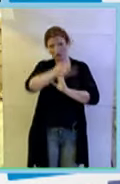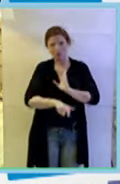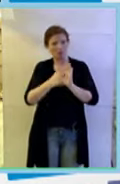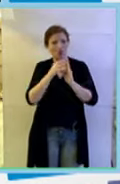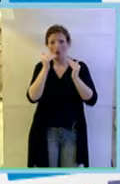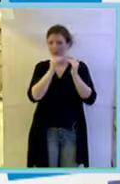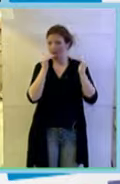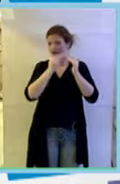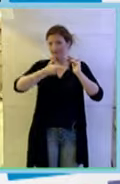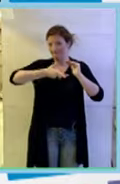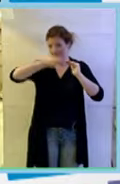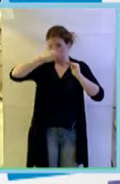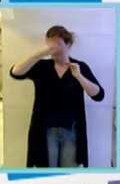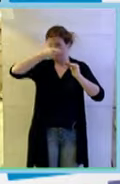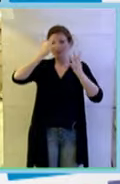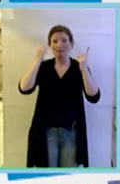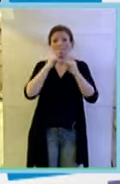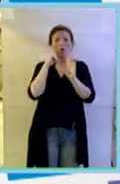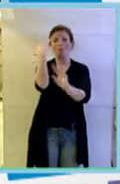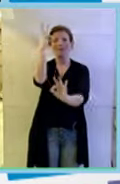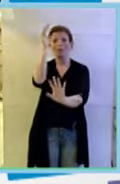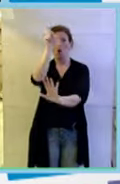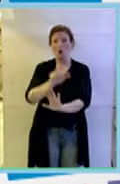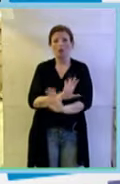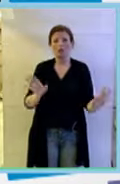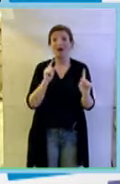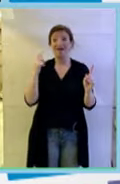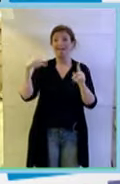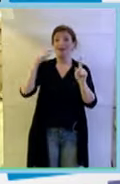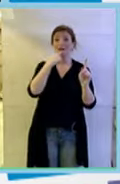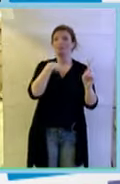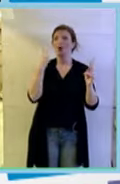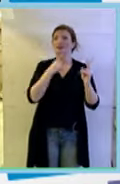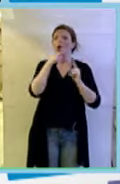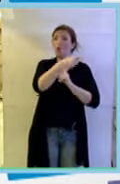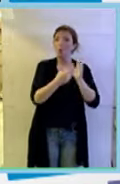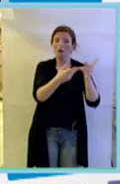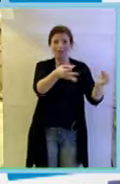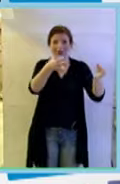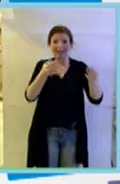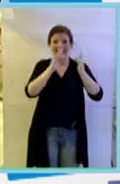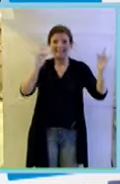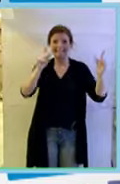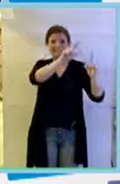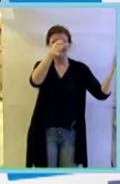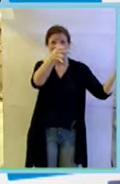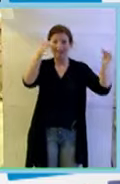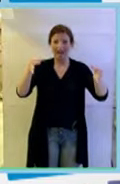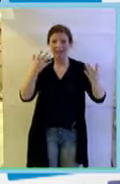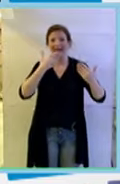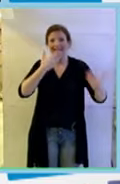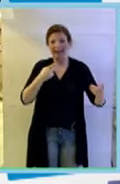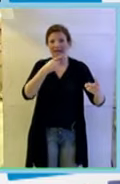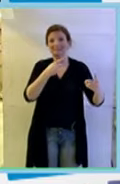tecnologo loro mi hanno detto lui è colui che ha portato internet in Italia oddio ecco